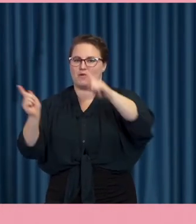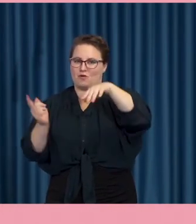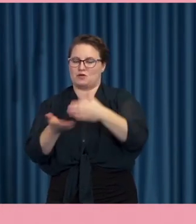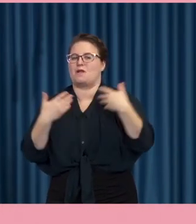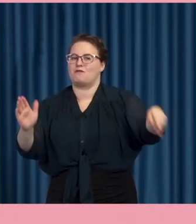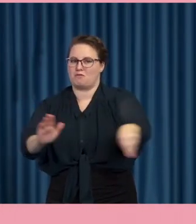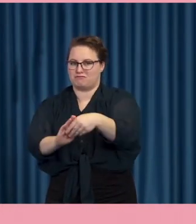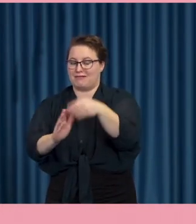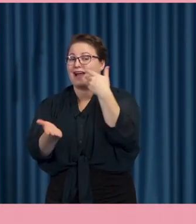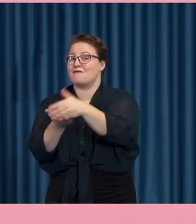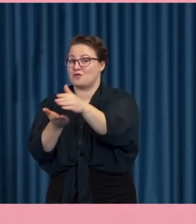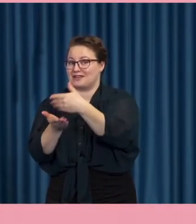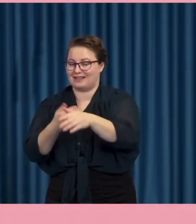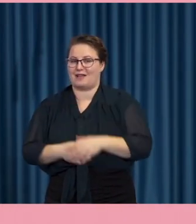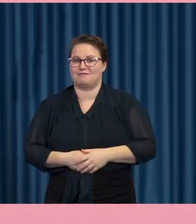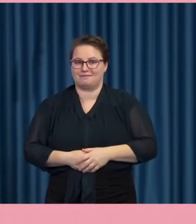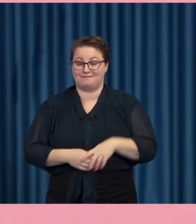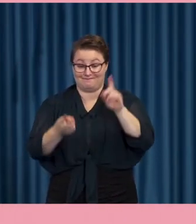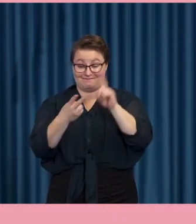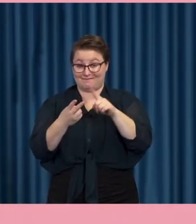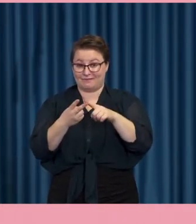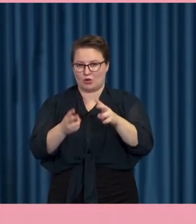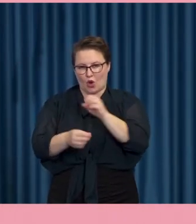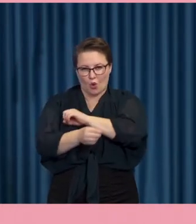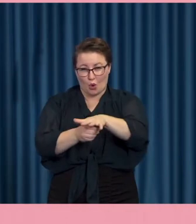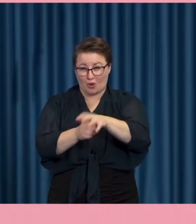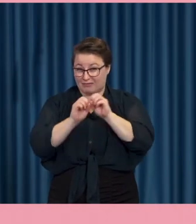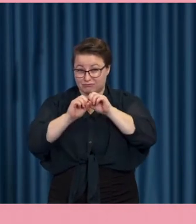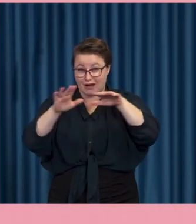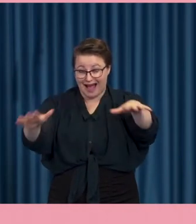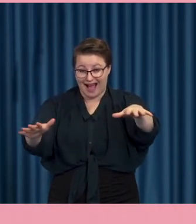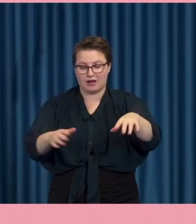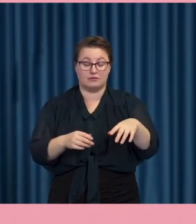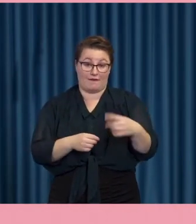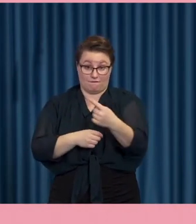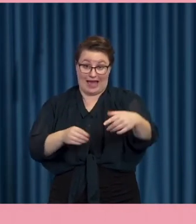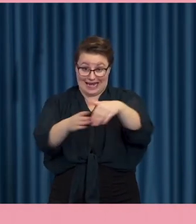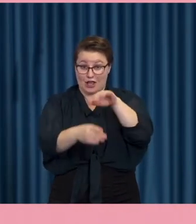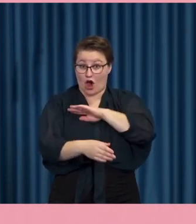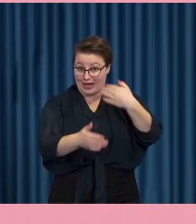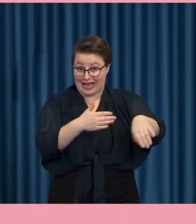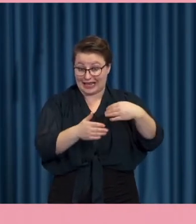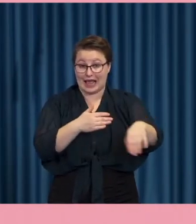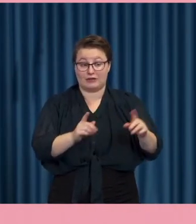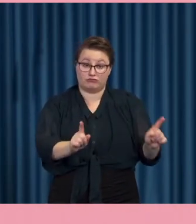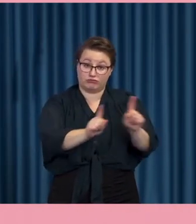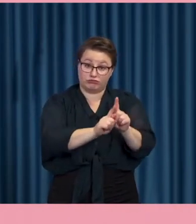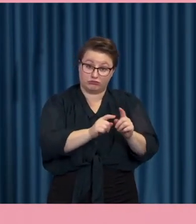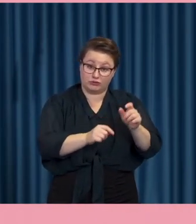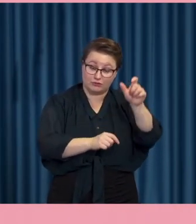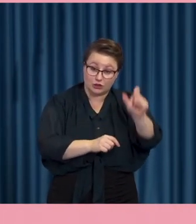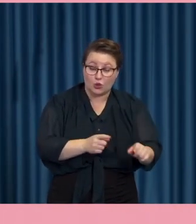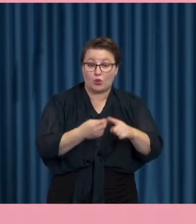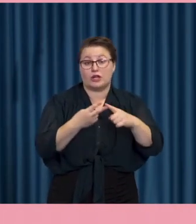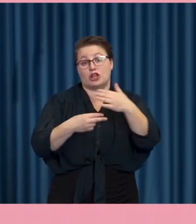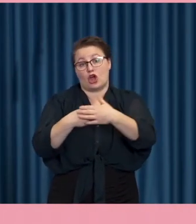vill berätta är att när corona kom så hade alla de här deltagarna varsin dator. De hade varsin stödperson. De